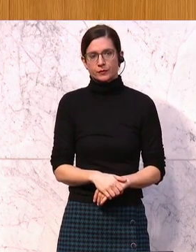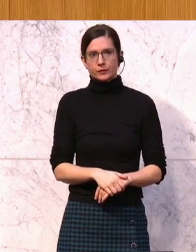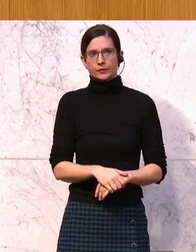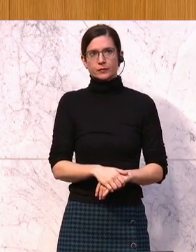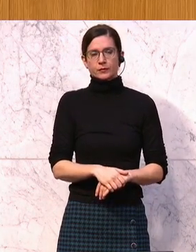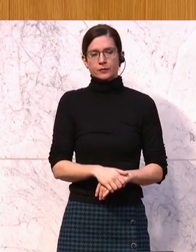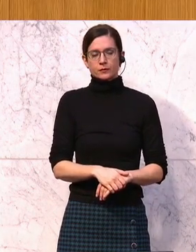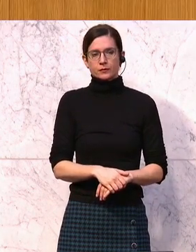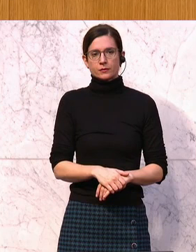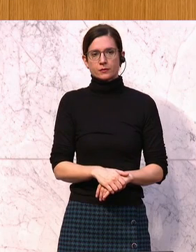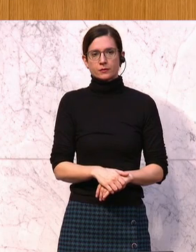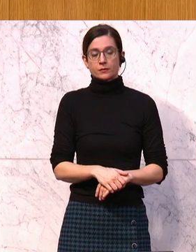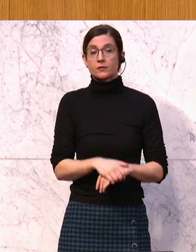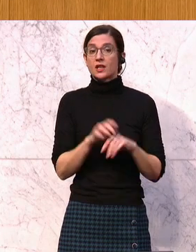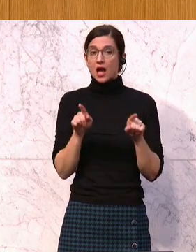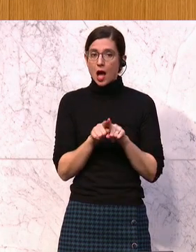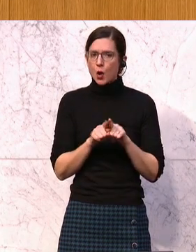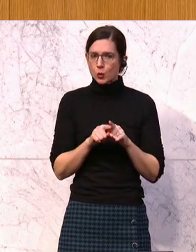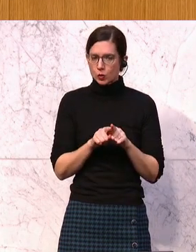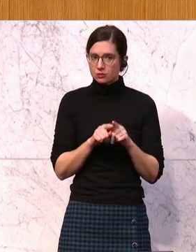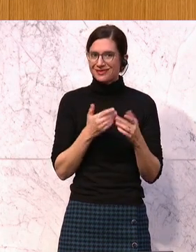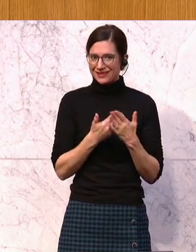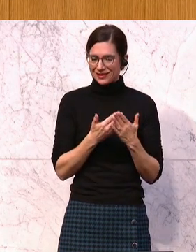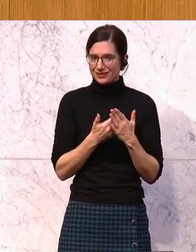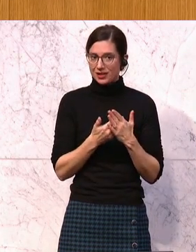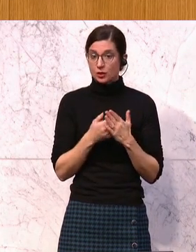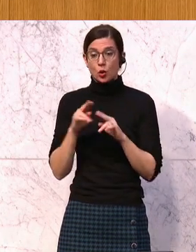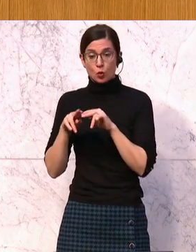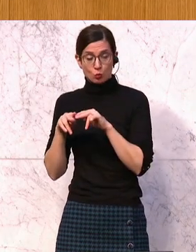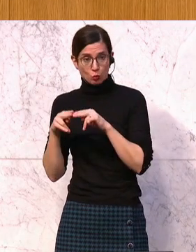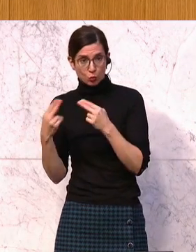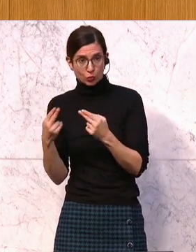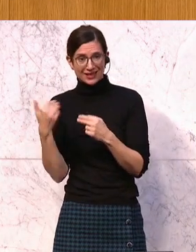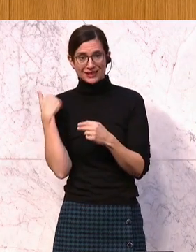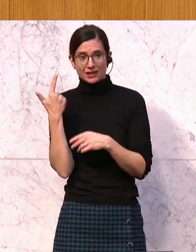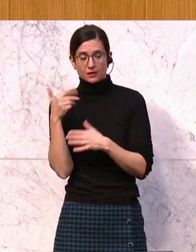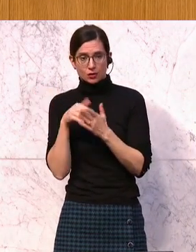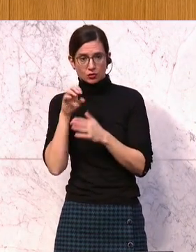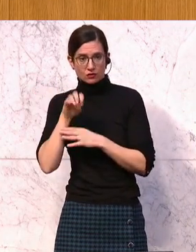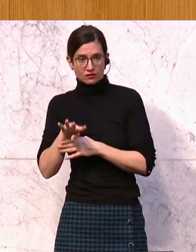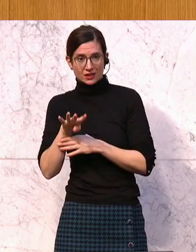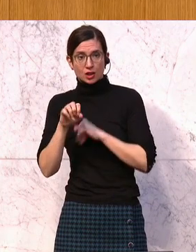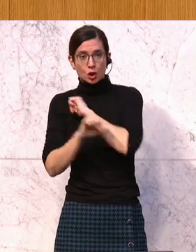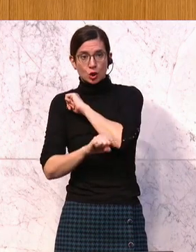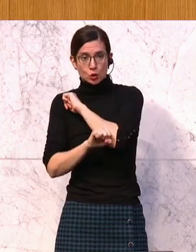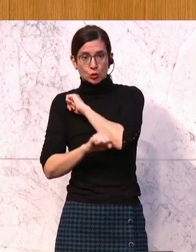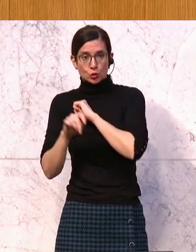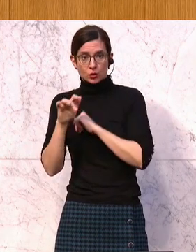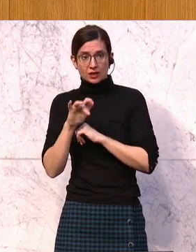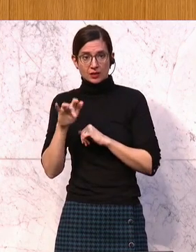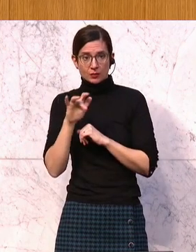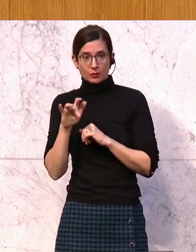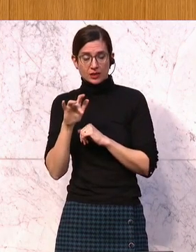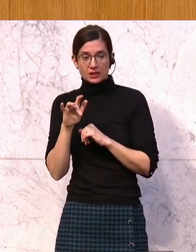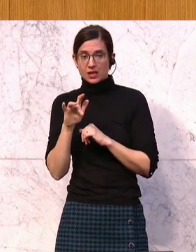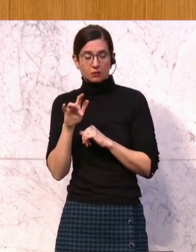Das liegt nicht zuletzt daran, dass ja von Seiten des Bundes seit 2014 die Zahl der Studienplätze nicht gleich